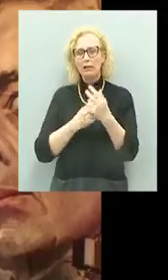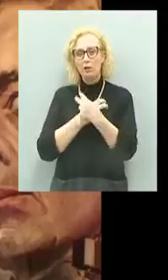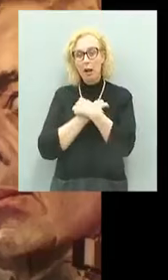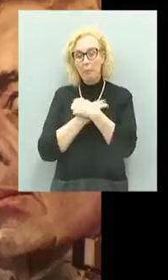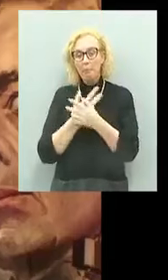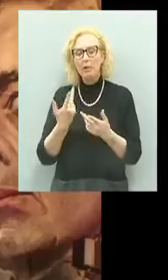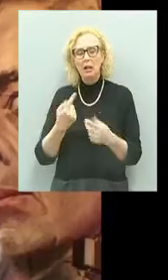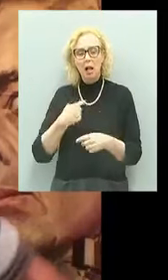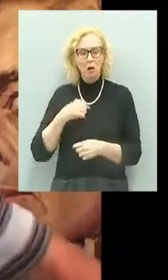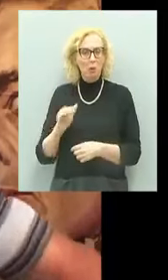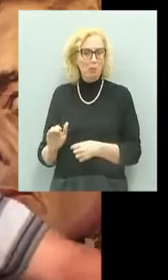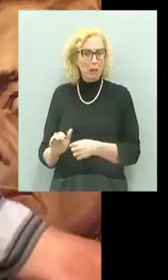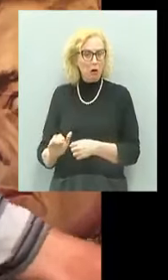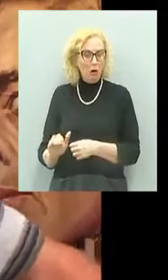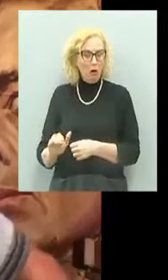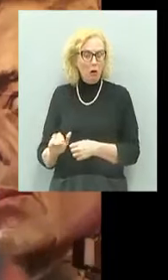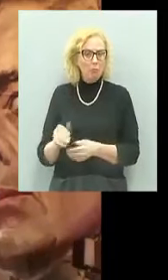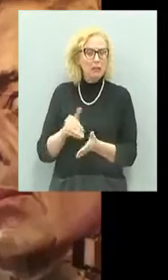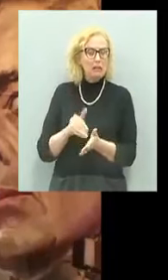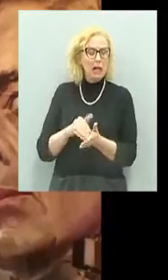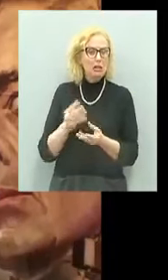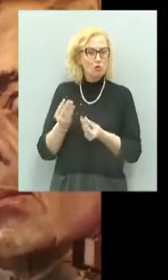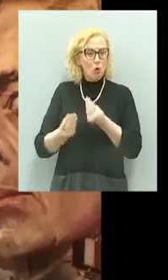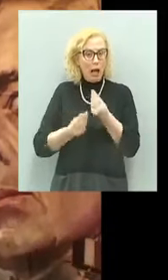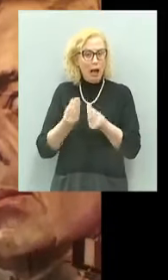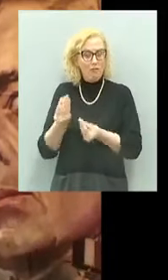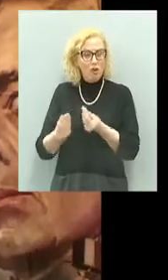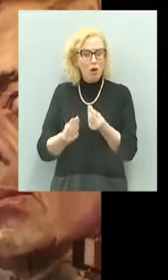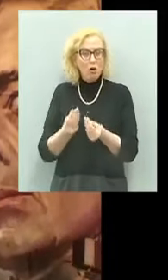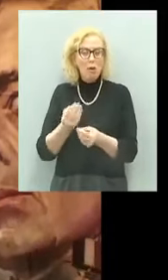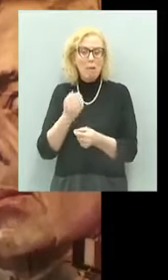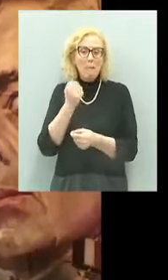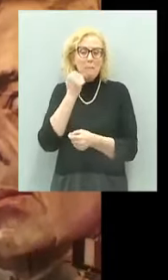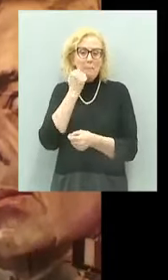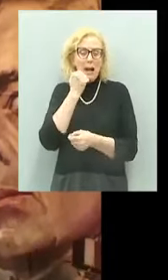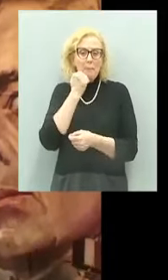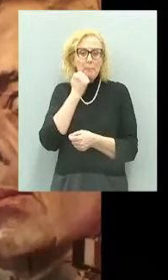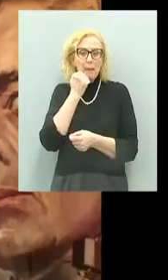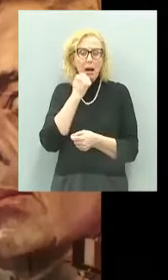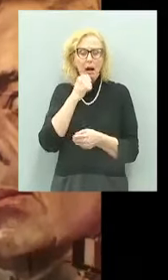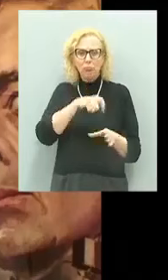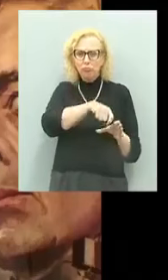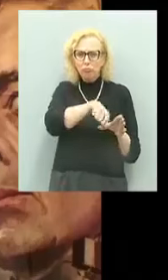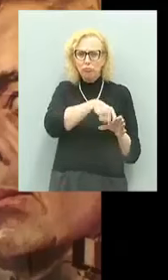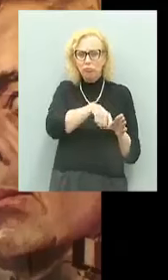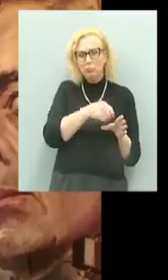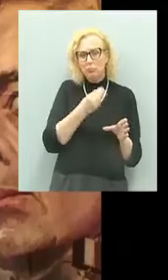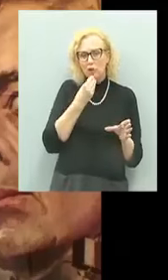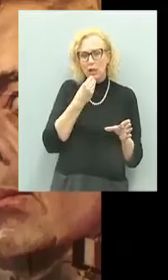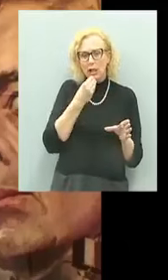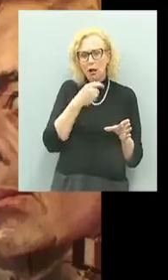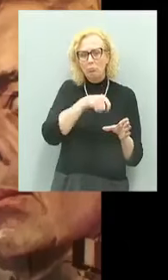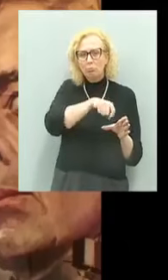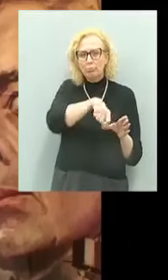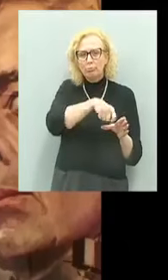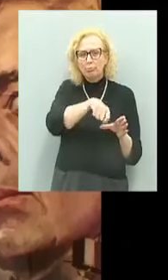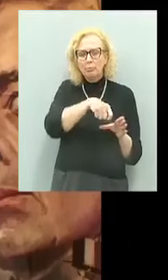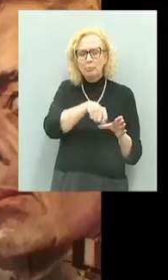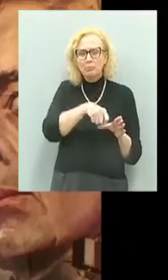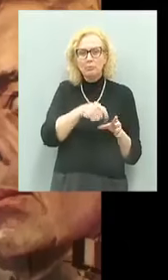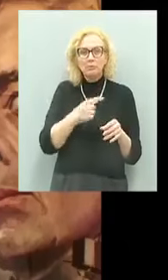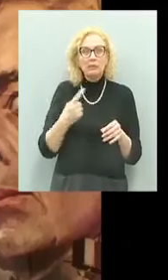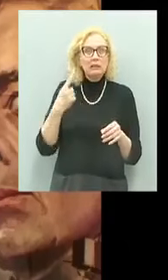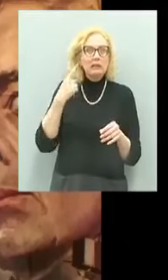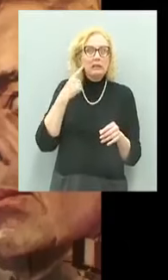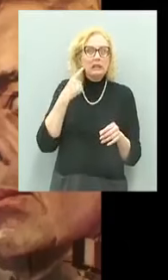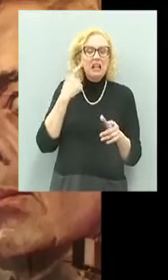io ero lì piccolino, mi ricordo che giocavo, la madre e il sopra era lì che faceva la cena, questi qua